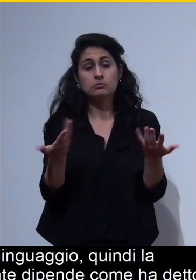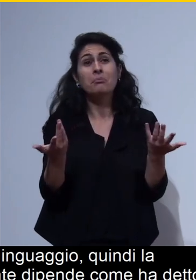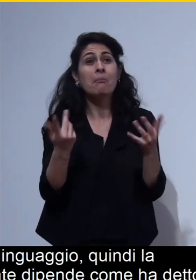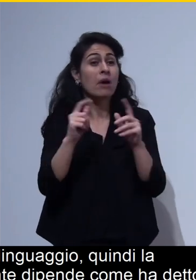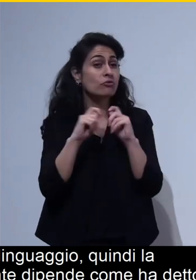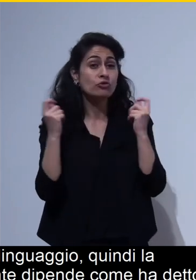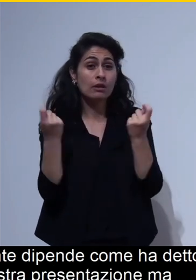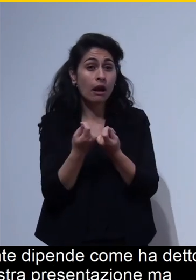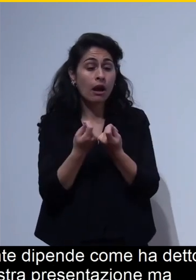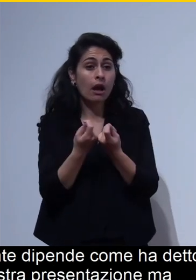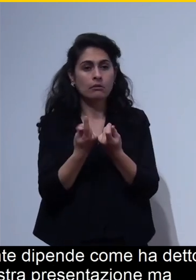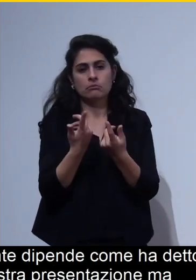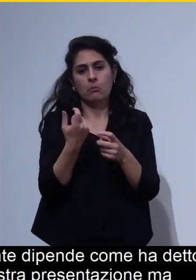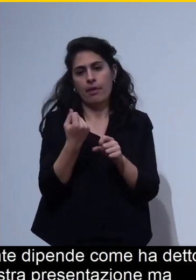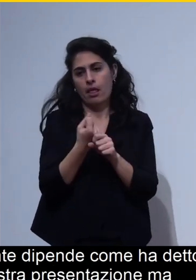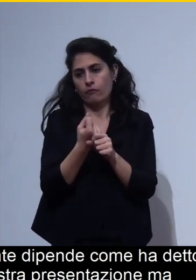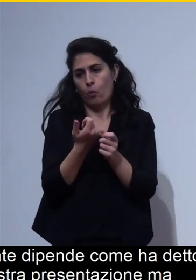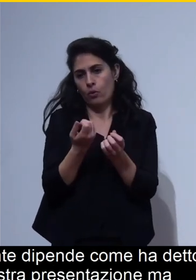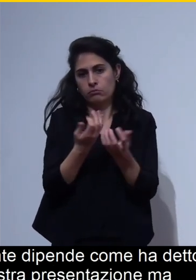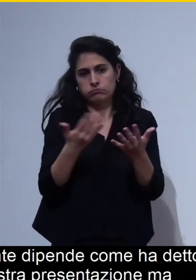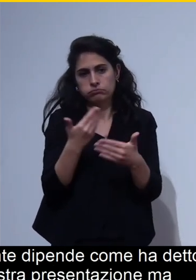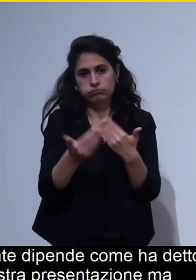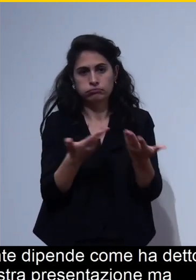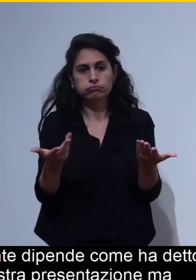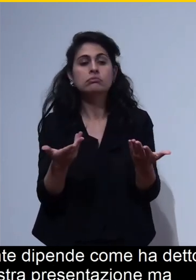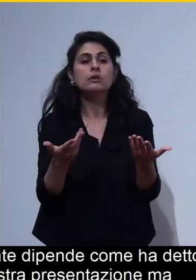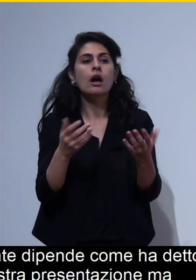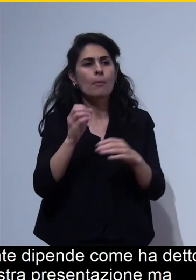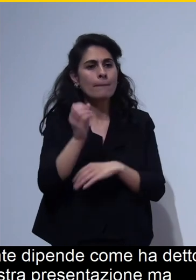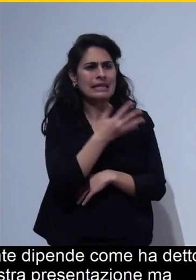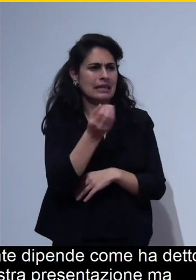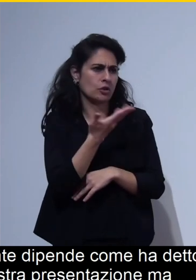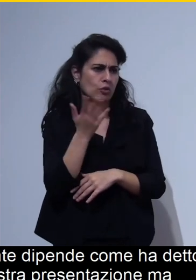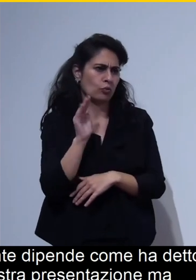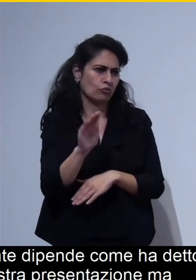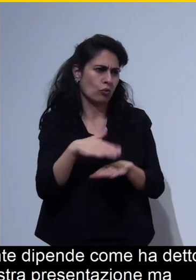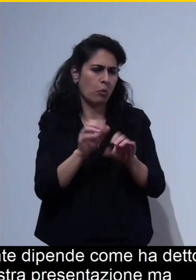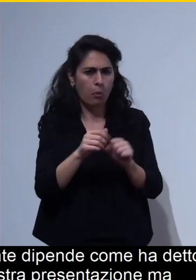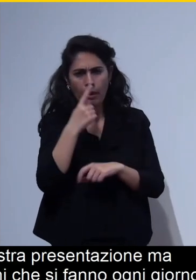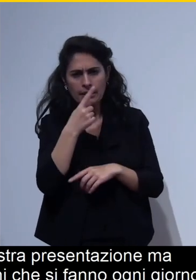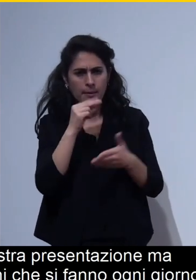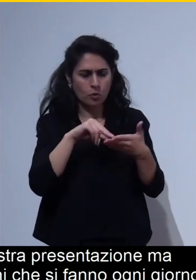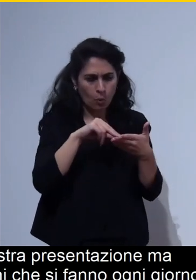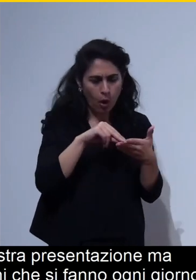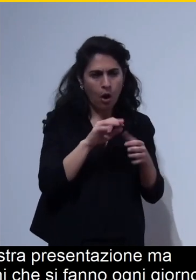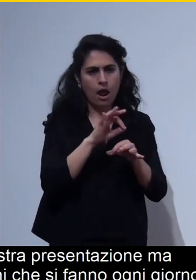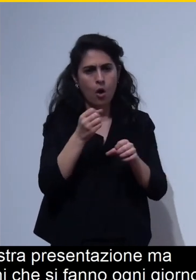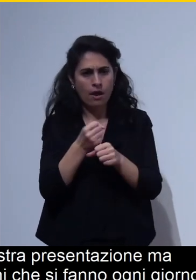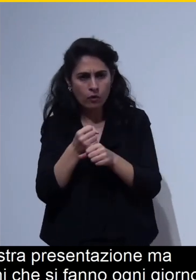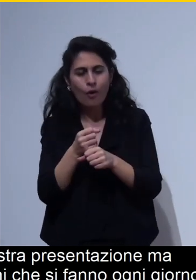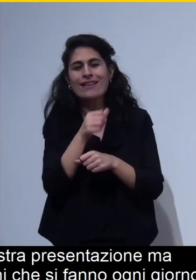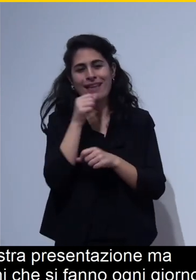più comuni o comunque presentazioni che si fanno ogni giorno che possono essere per la scuola per il lavoro spesso ci